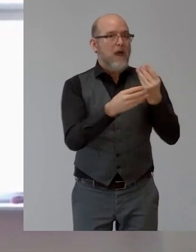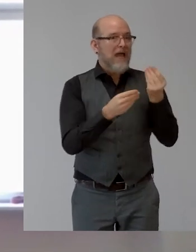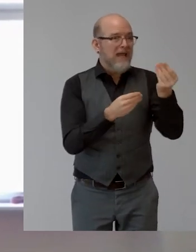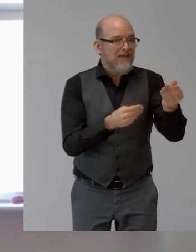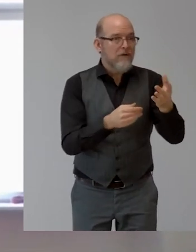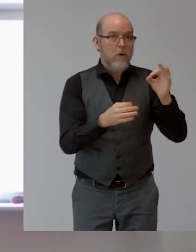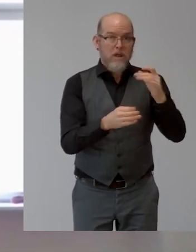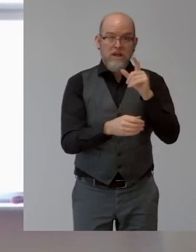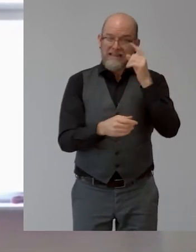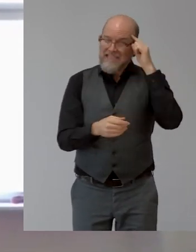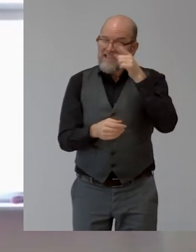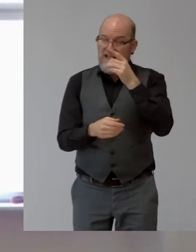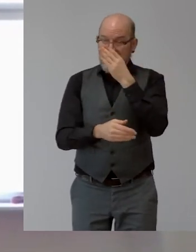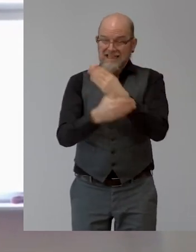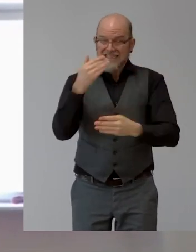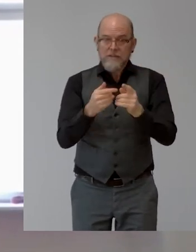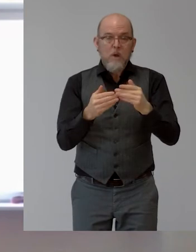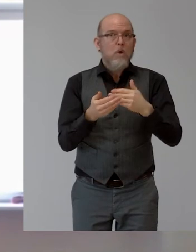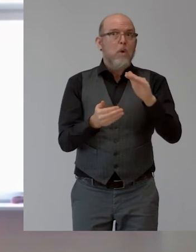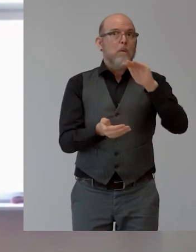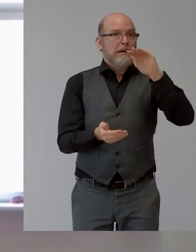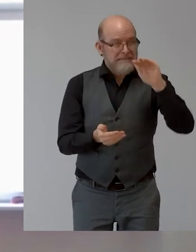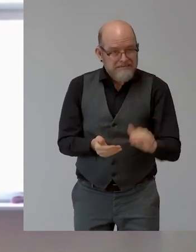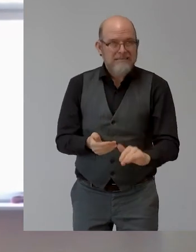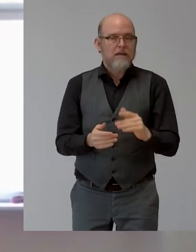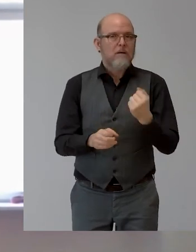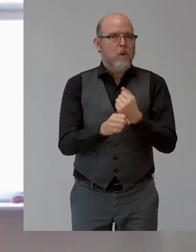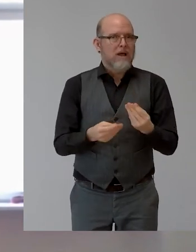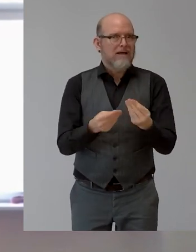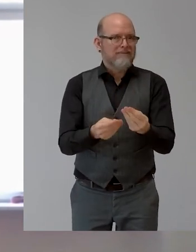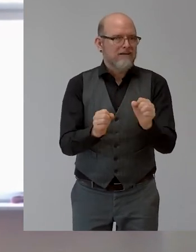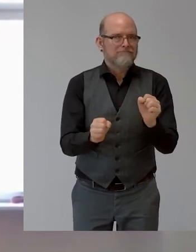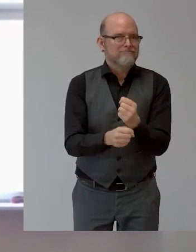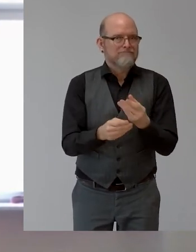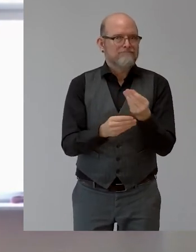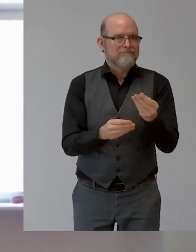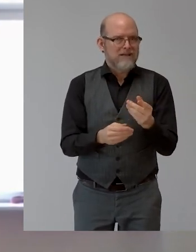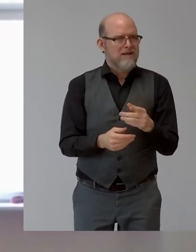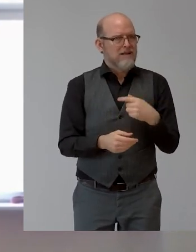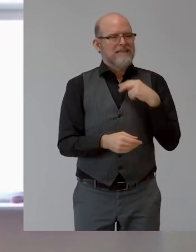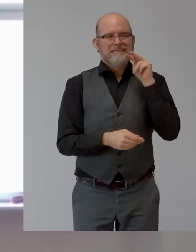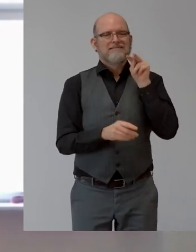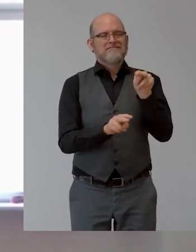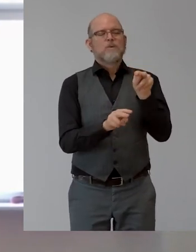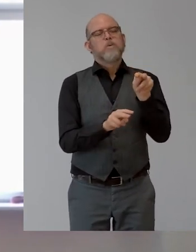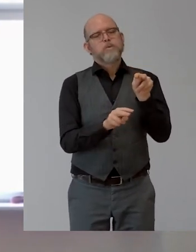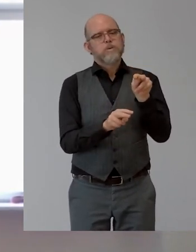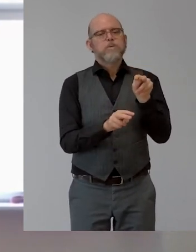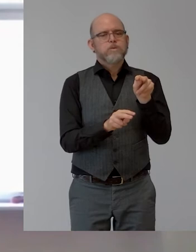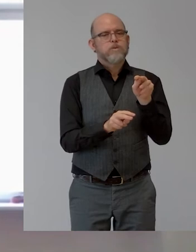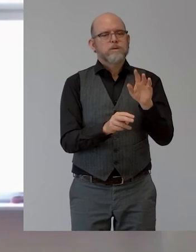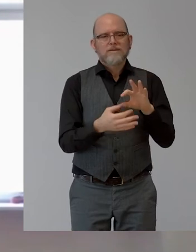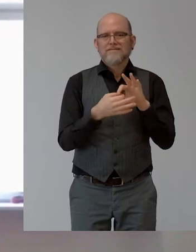befinden. Hat natürlich auch etwas mit dem urgeschriebenen Grad der Behinderung zu tun, hat auch mit dem